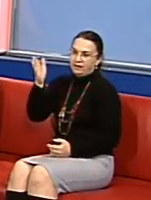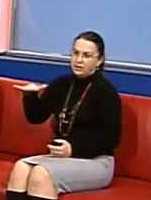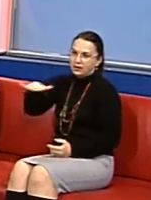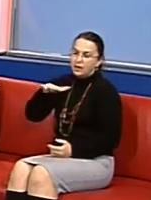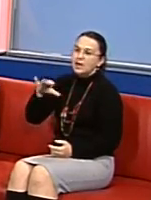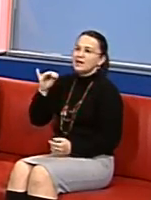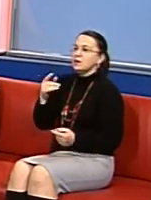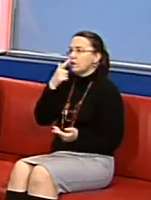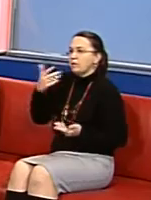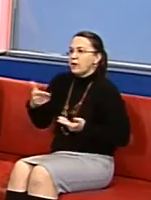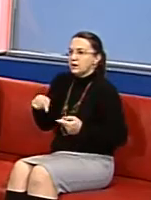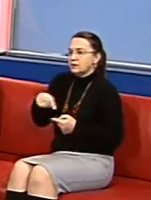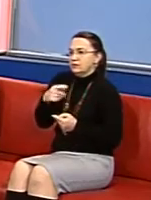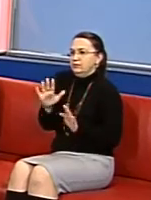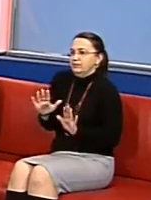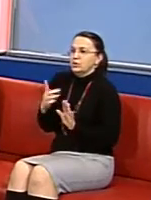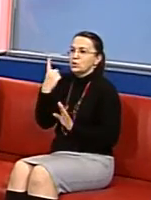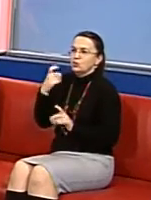там пройти буквально 100 метрів